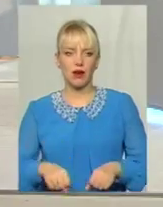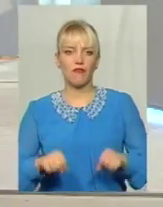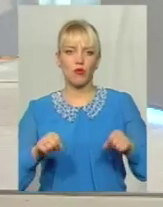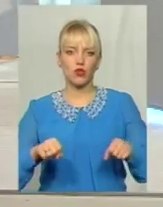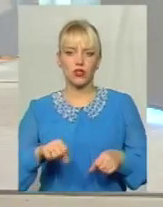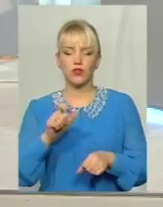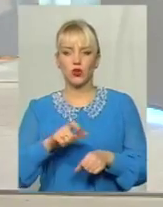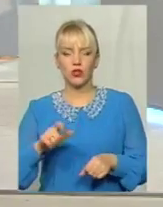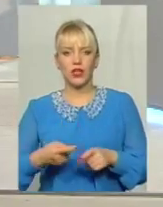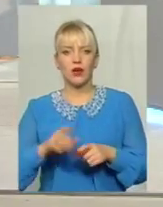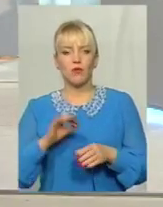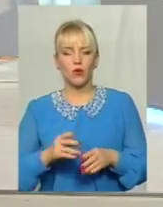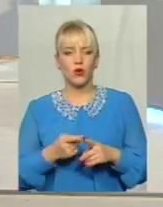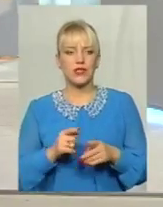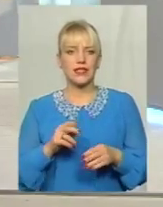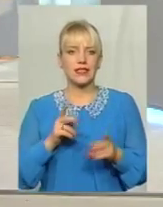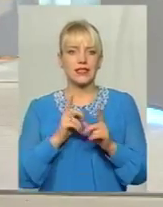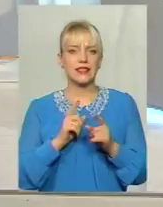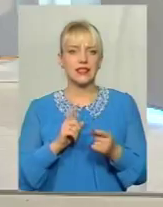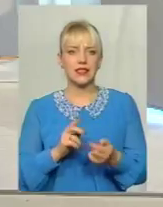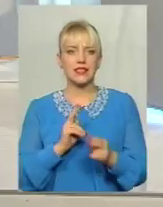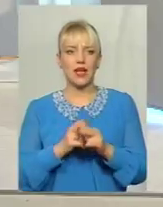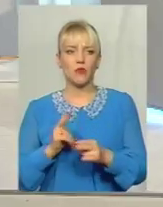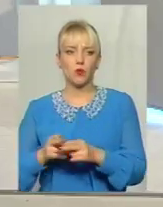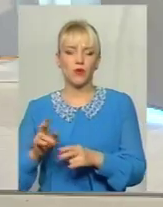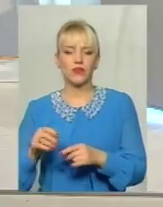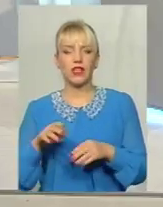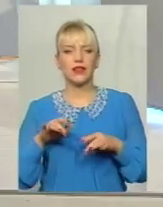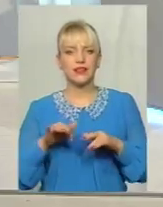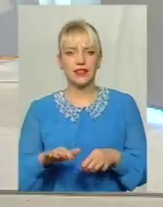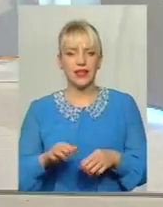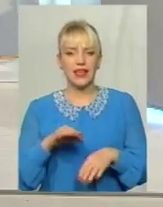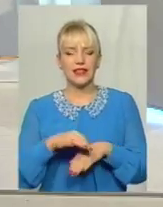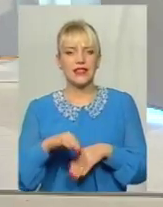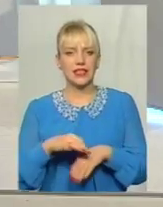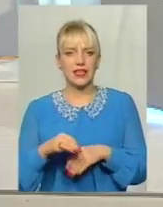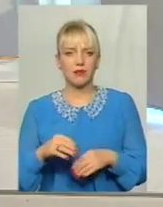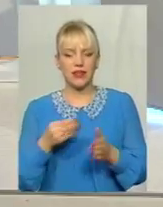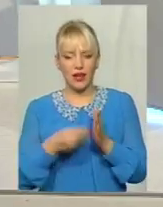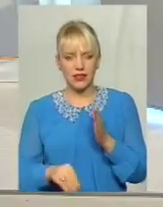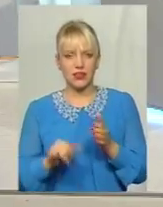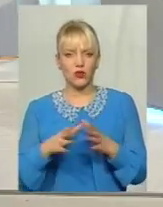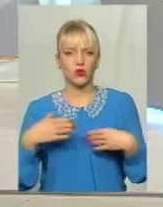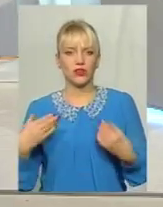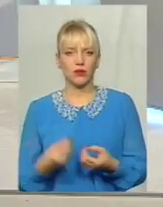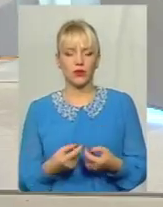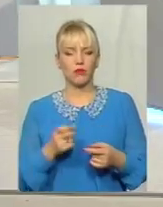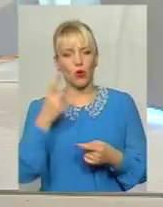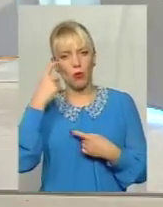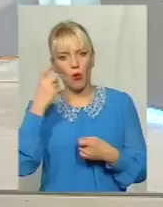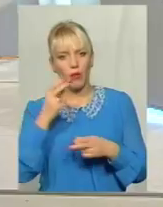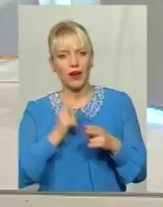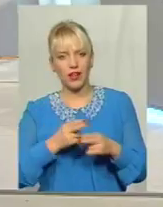чоловіків Про засади запобігання та прододії дискримінації в Україні Про побередження насильства в сім'ї І їхні норми